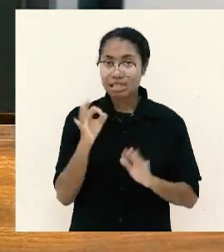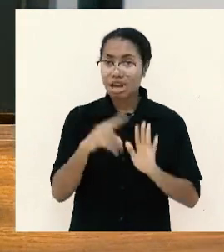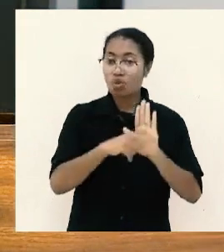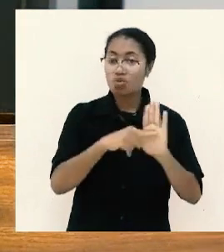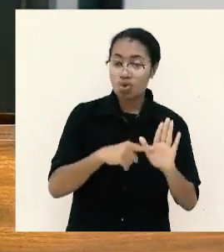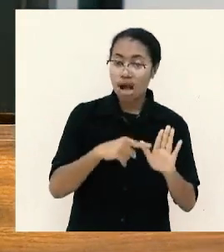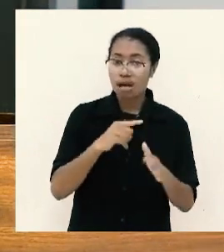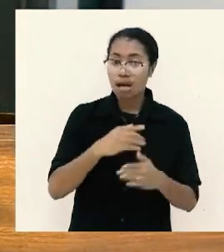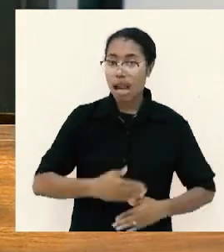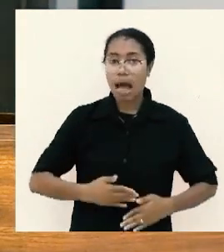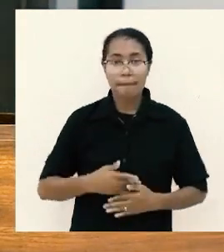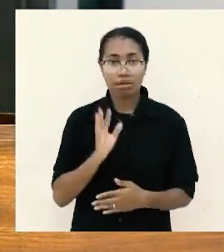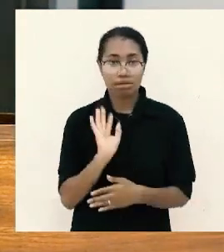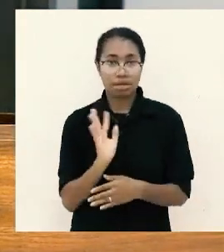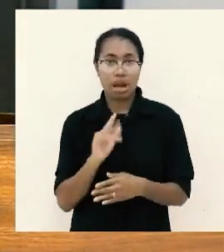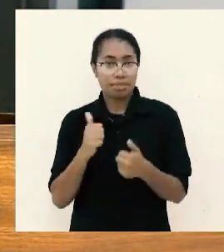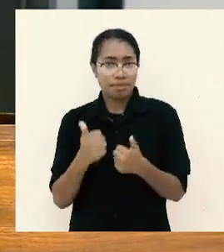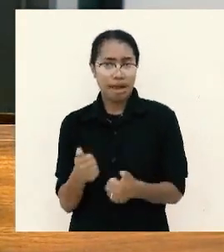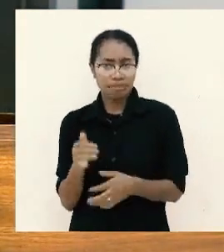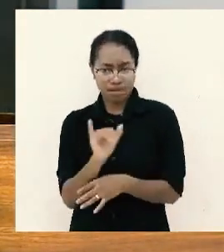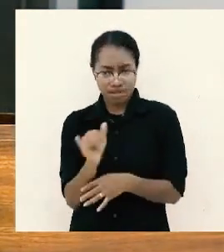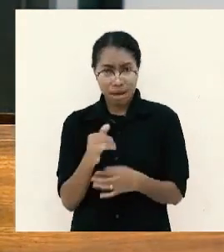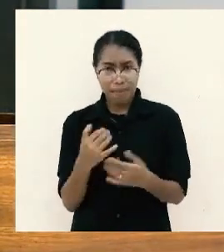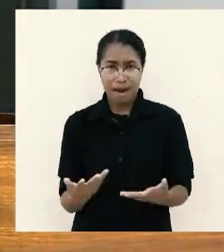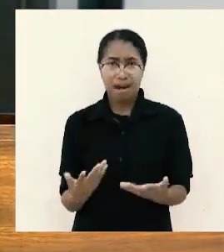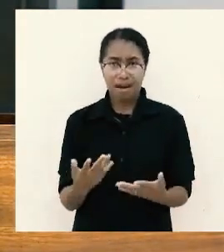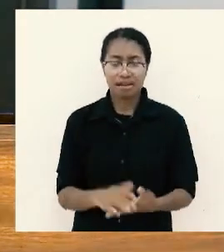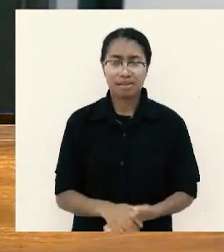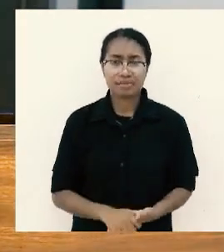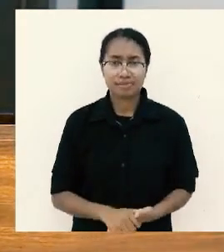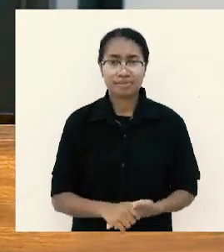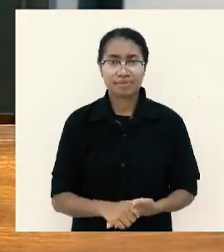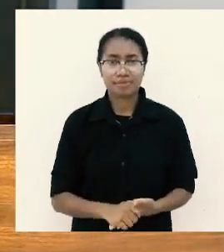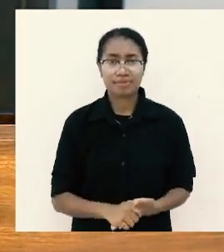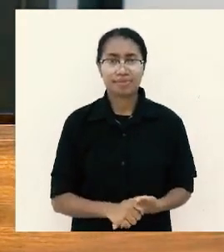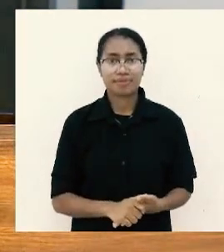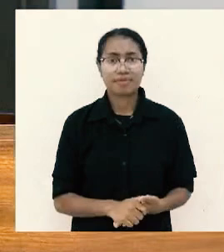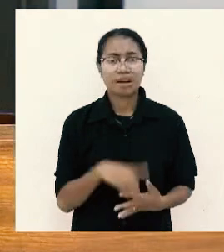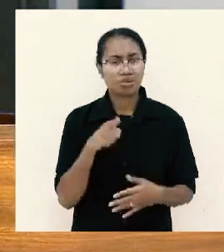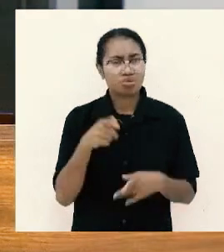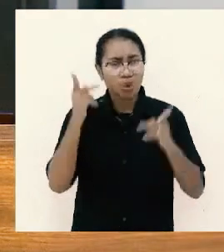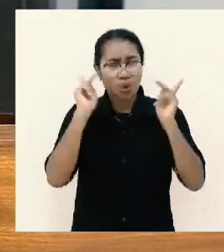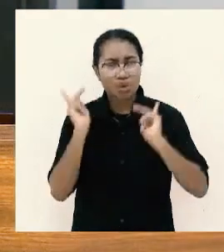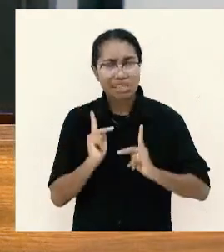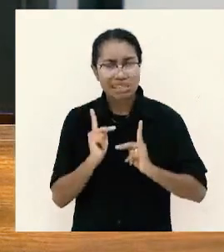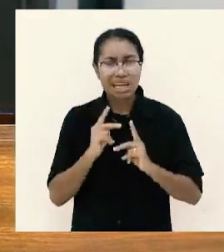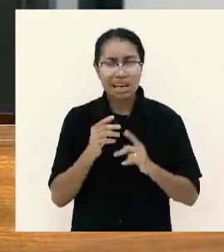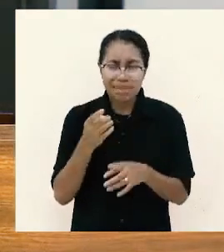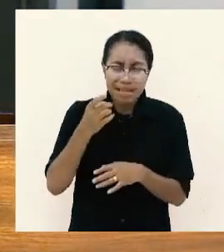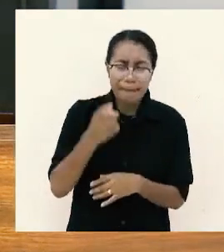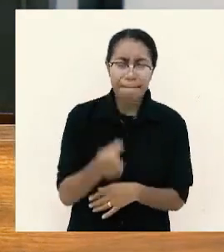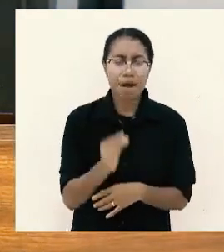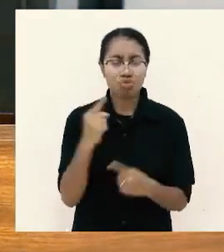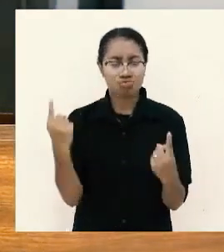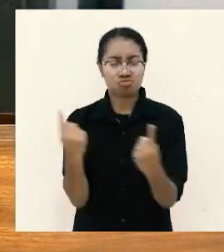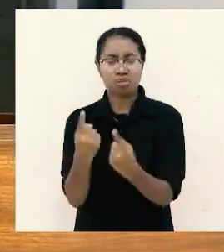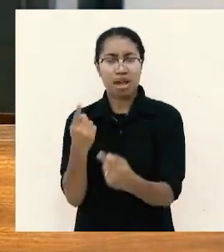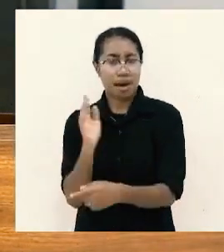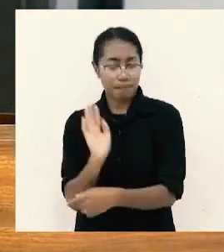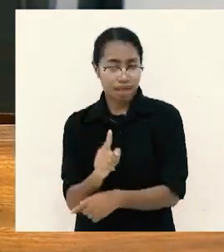lapar kenyang dan limpah tidak berarti kondisi yang lebih mudah dihadapi